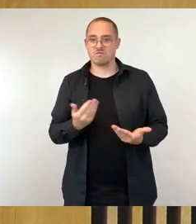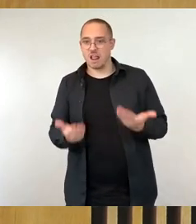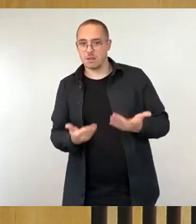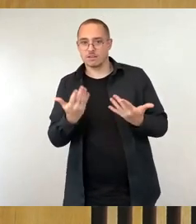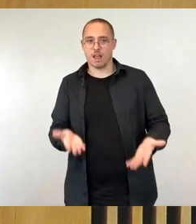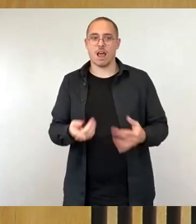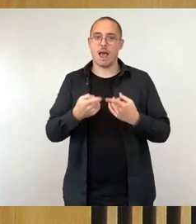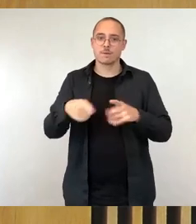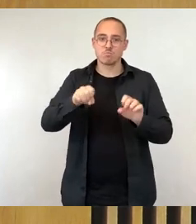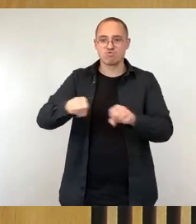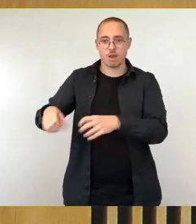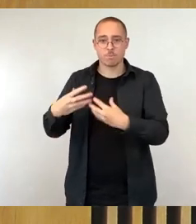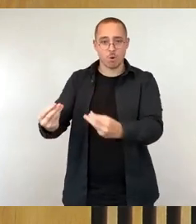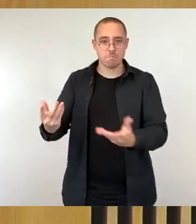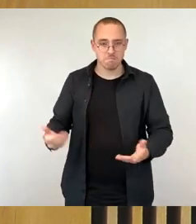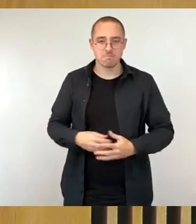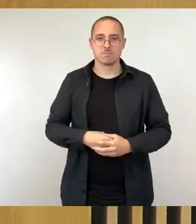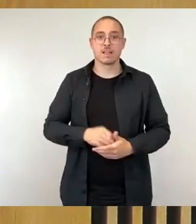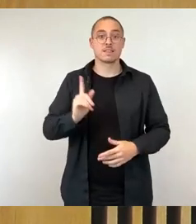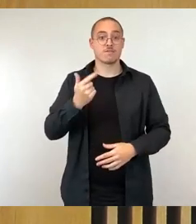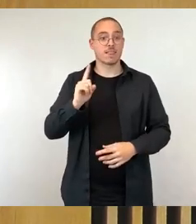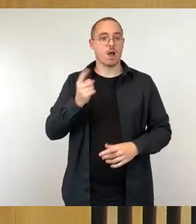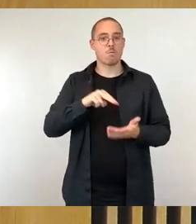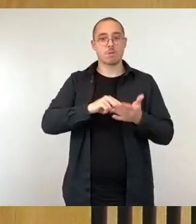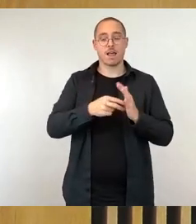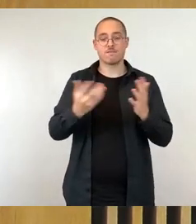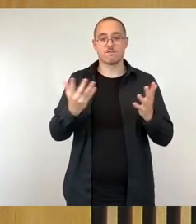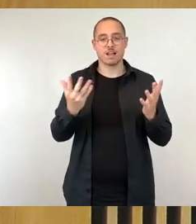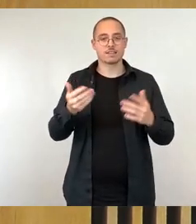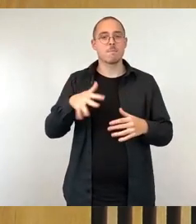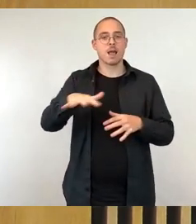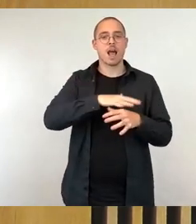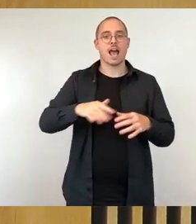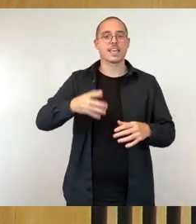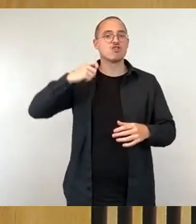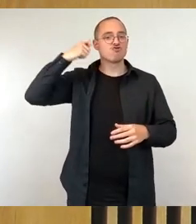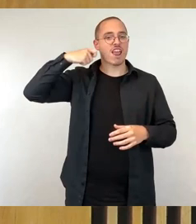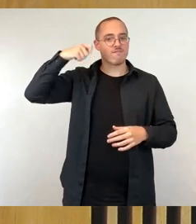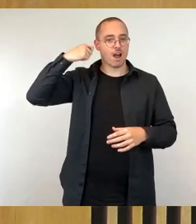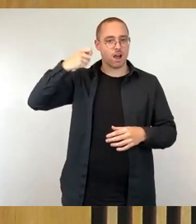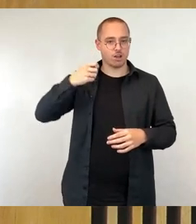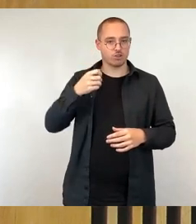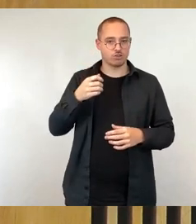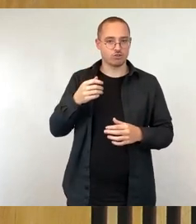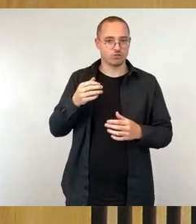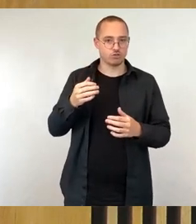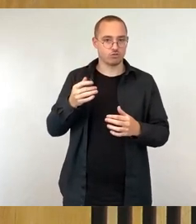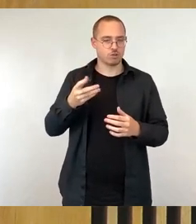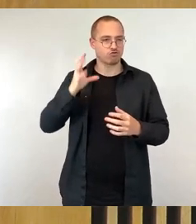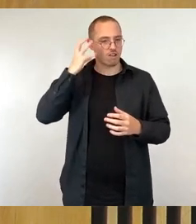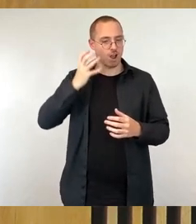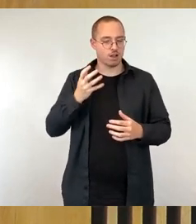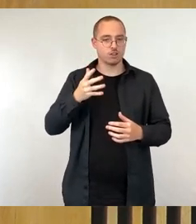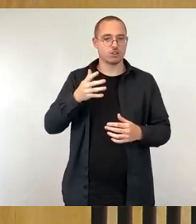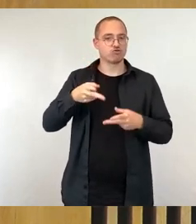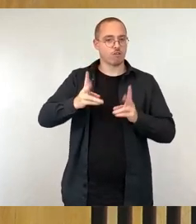errichten im Bereich der Schäferstraße. Wie da aktuell der Stand der Planung, beziehungsweise wann können wir